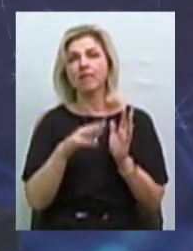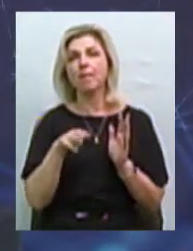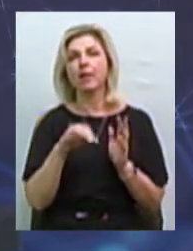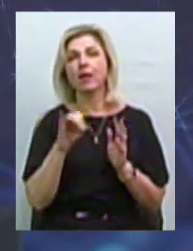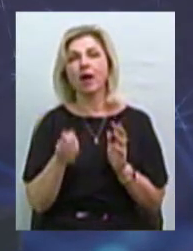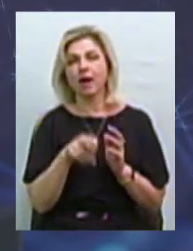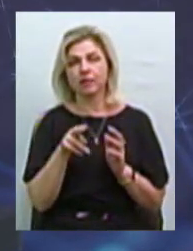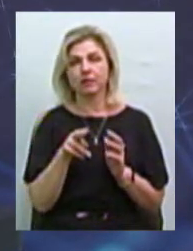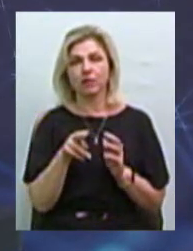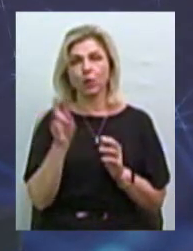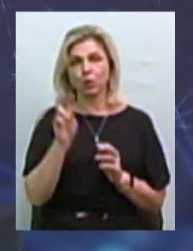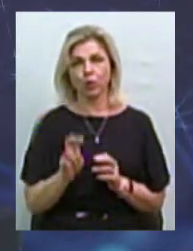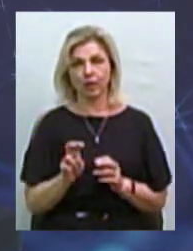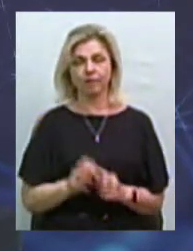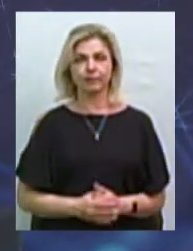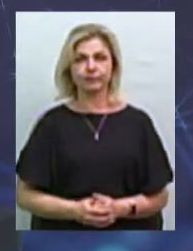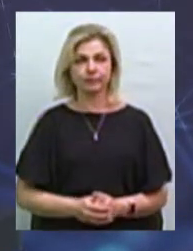доларів.